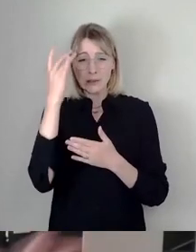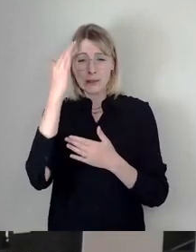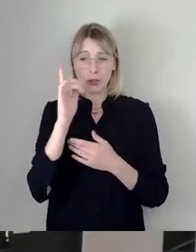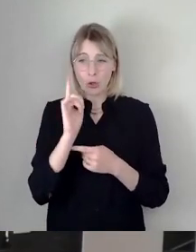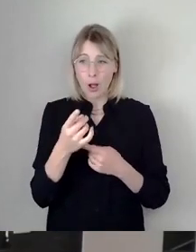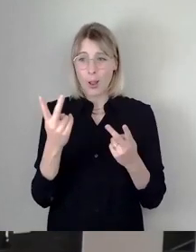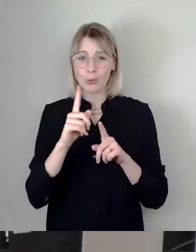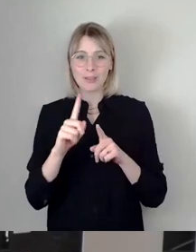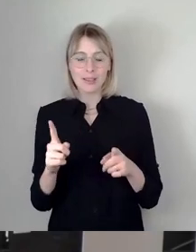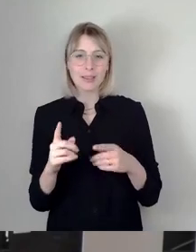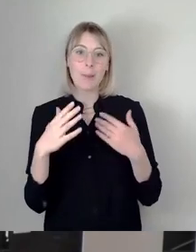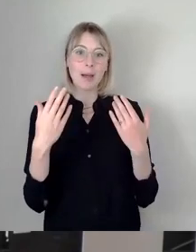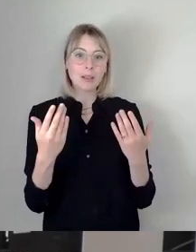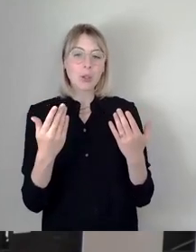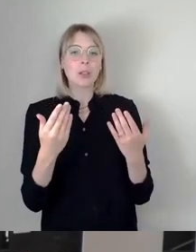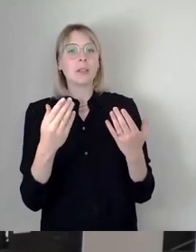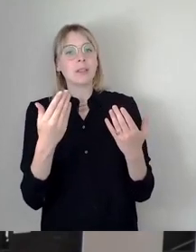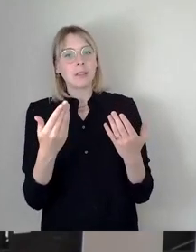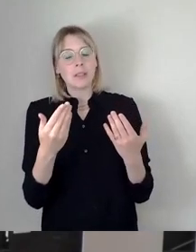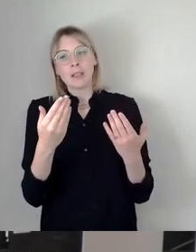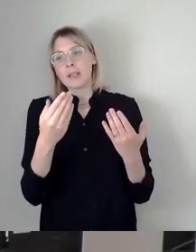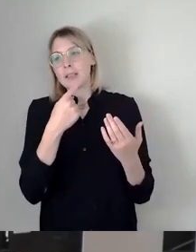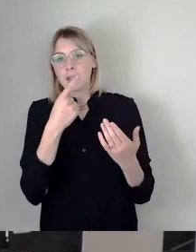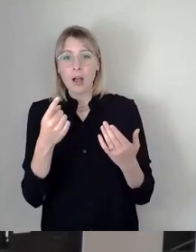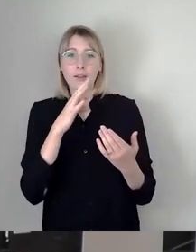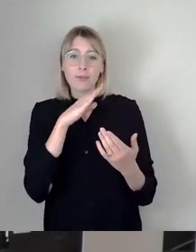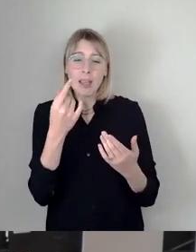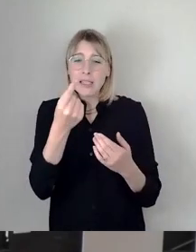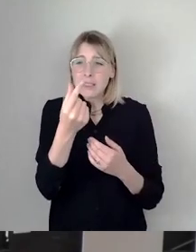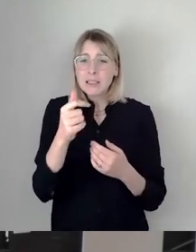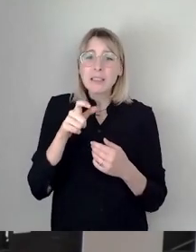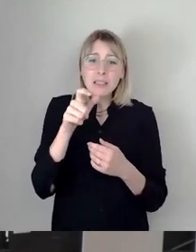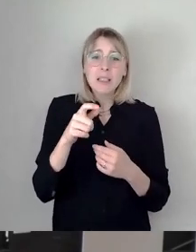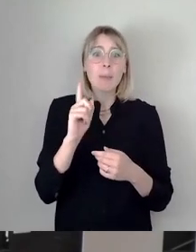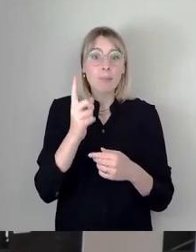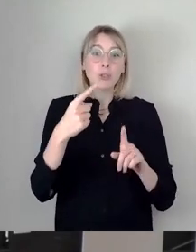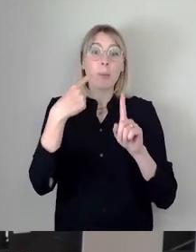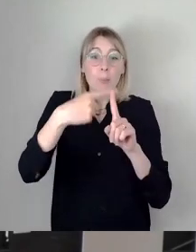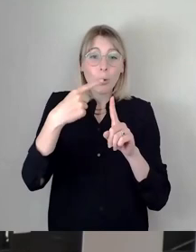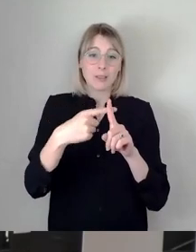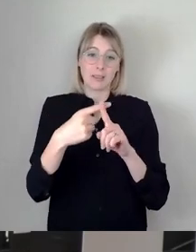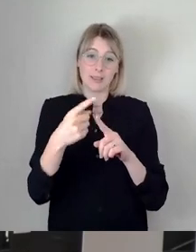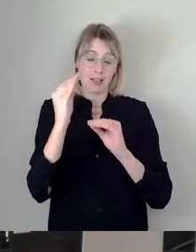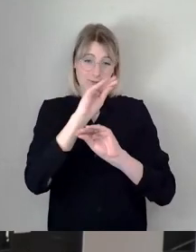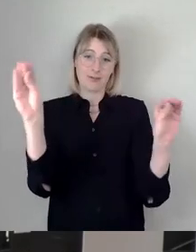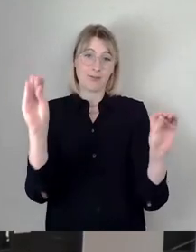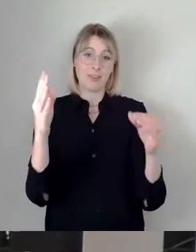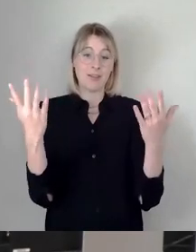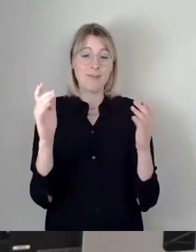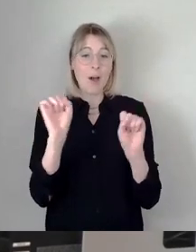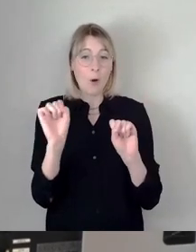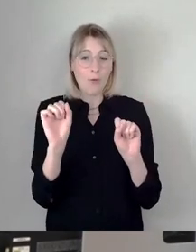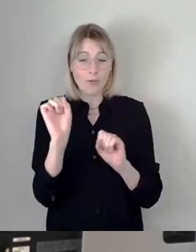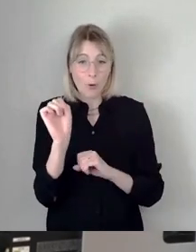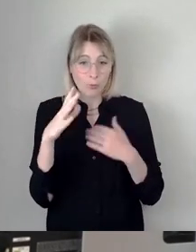als so ein Teufelszeug kostet, alles viel Geld gesehen wird, möchte ich doch die positiven Dinge hervorheben, die solche Events mit sich führen und